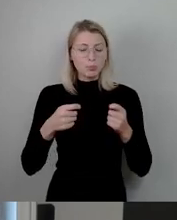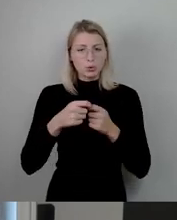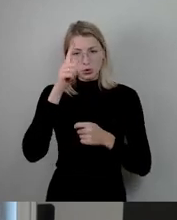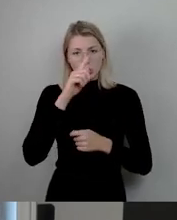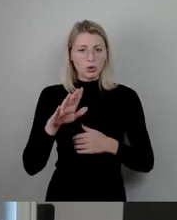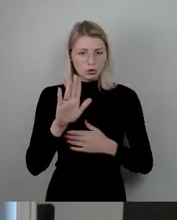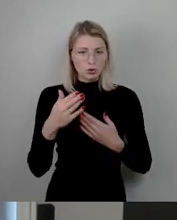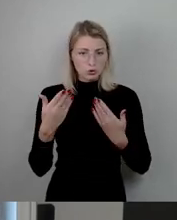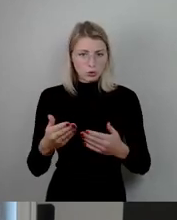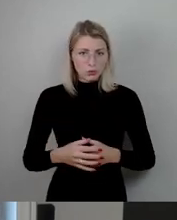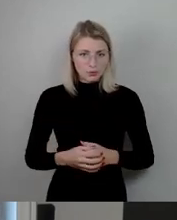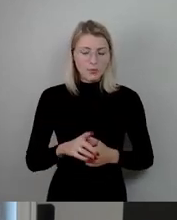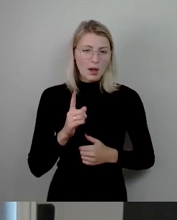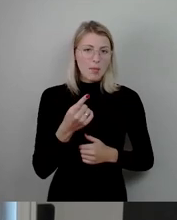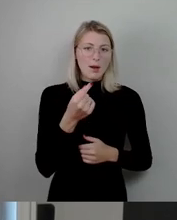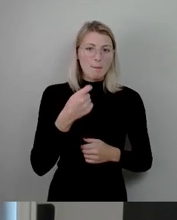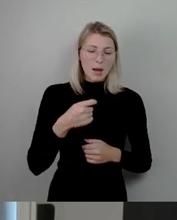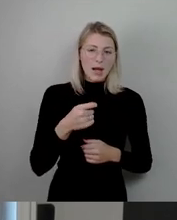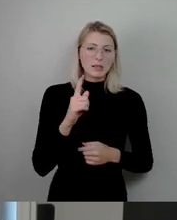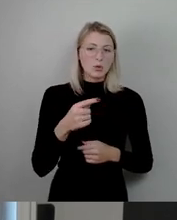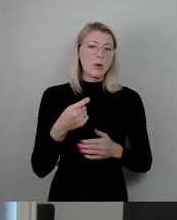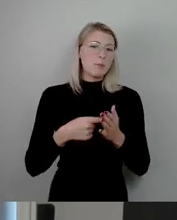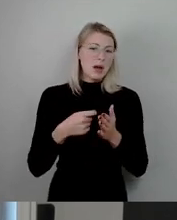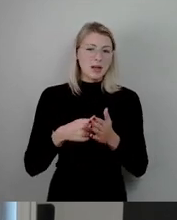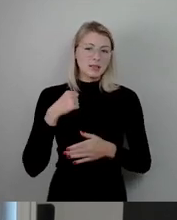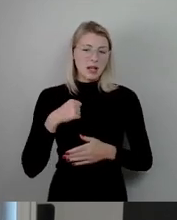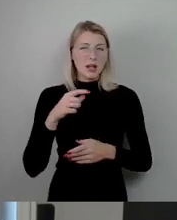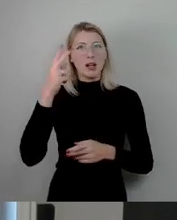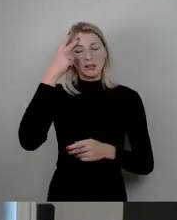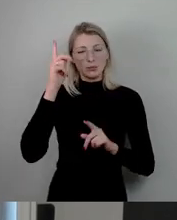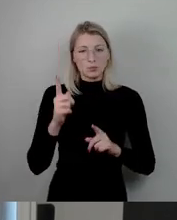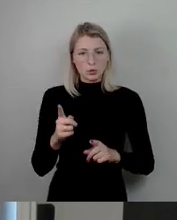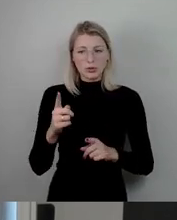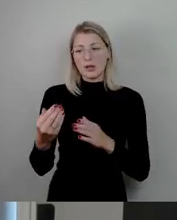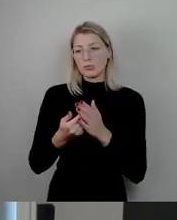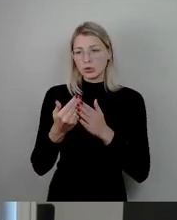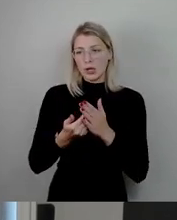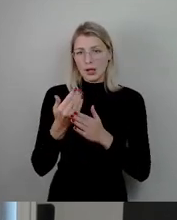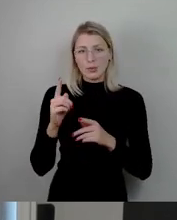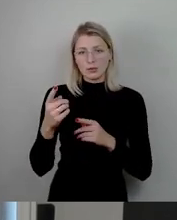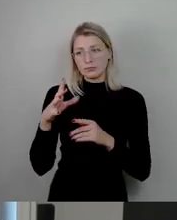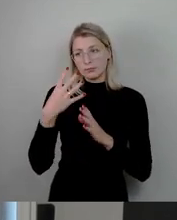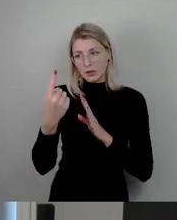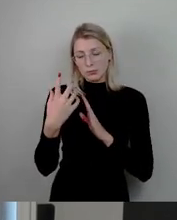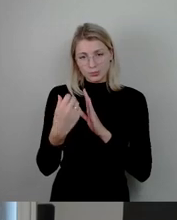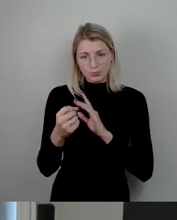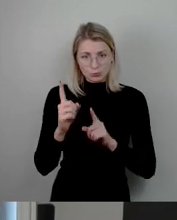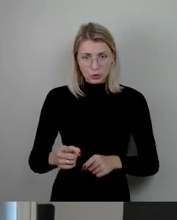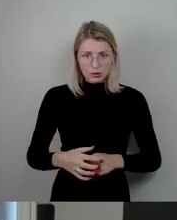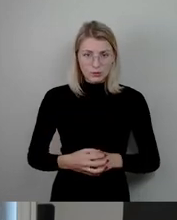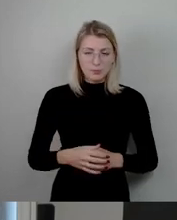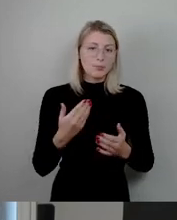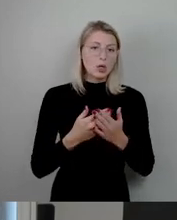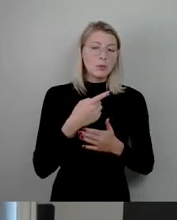Bedeutung des Preises vermutlich eher an den PreisträgerInnen zu beschreiben und zu erkennen. Zum Beispiel Gerda Lepke,